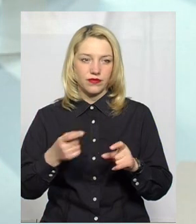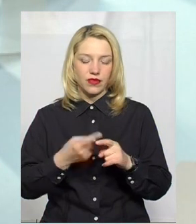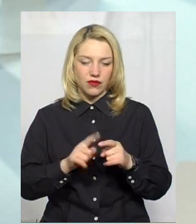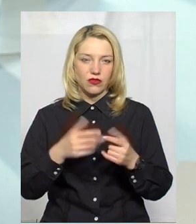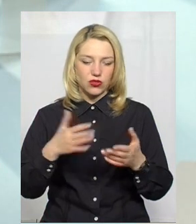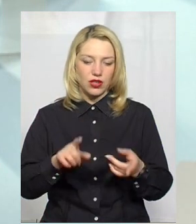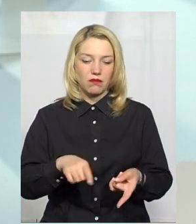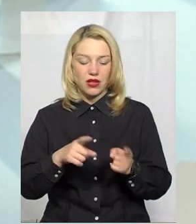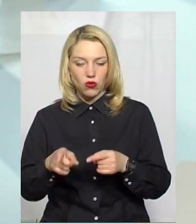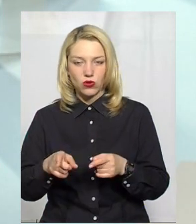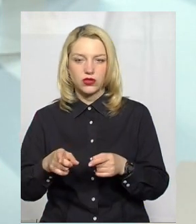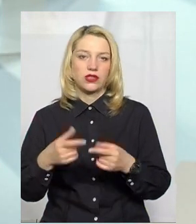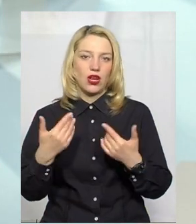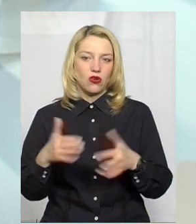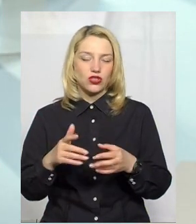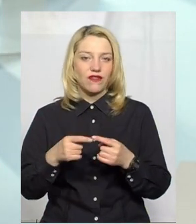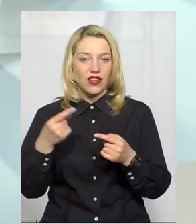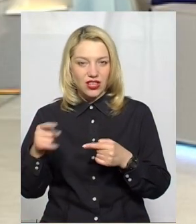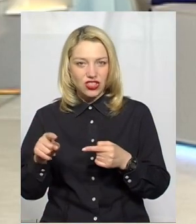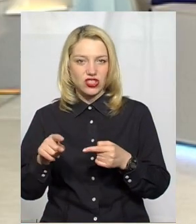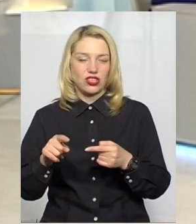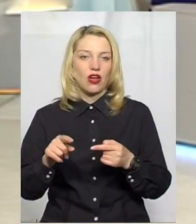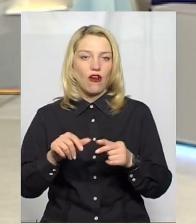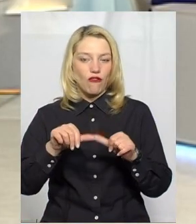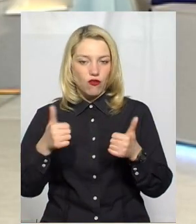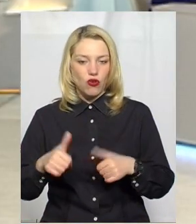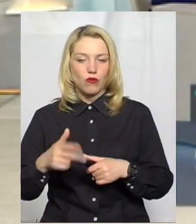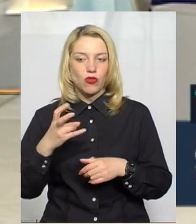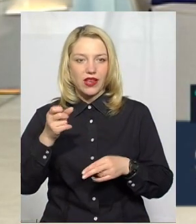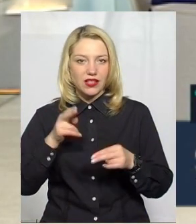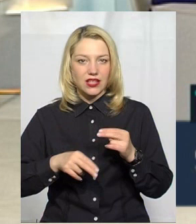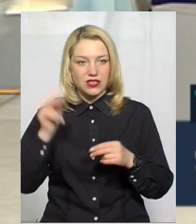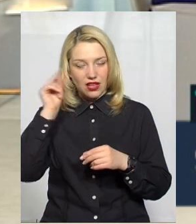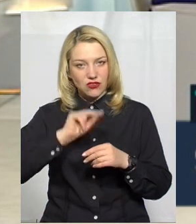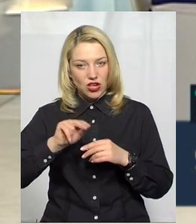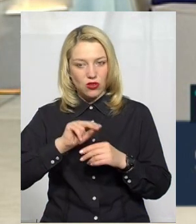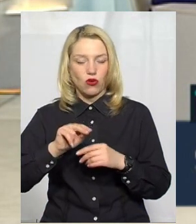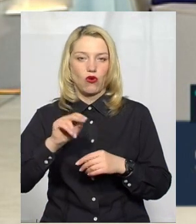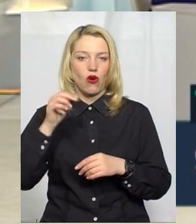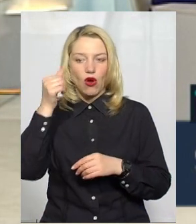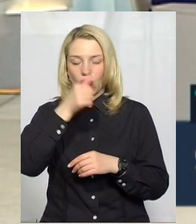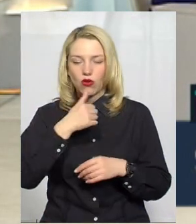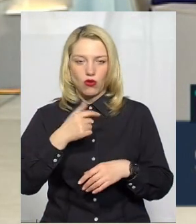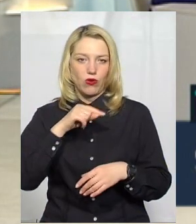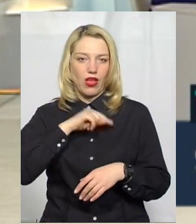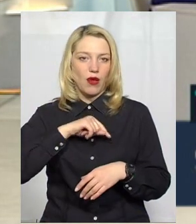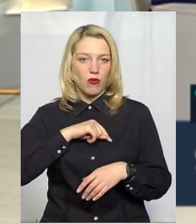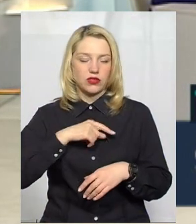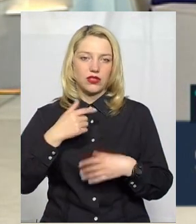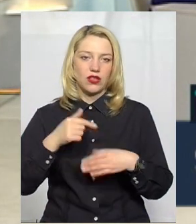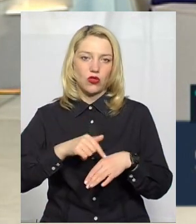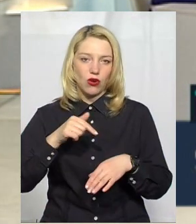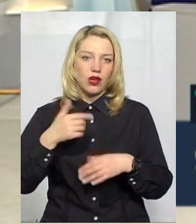переходить в іншу форму, адаптивний, але на кінець навчального року дійсно вже емоційно виснажилися і батьки,